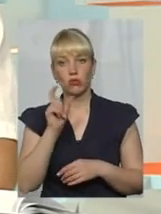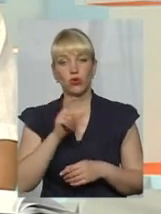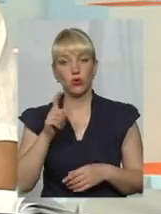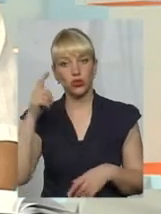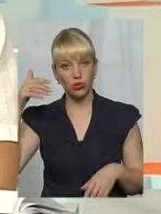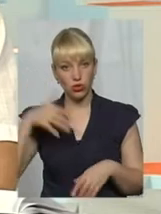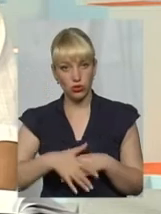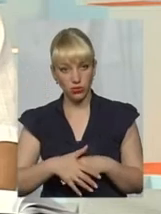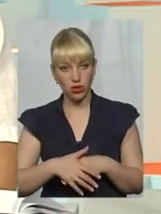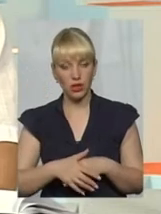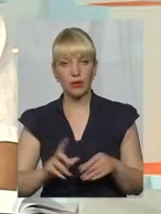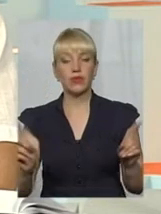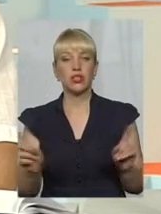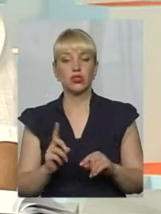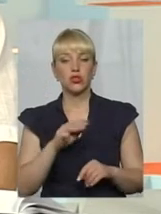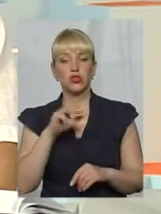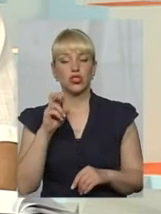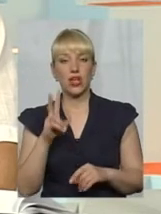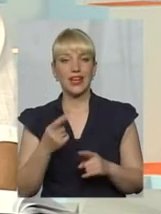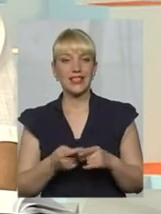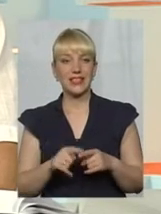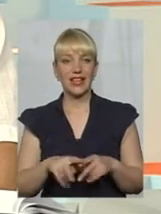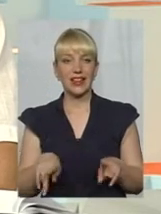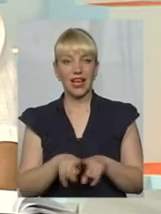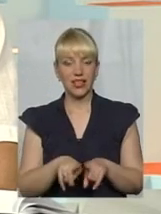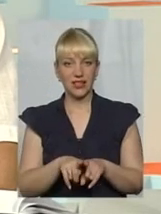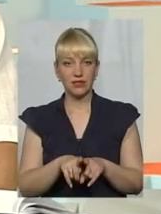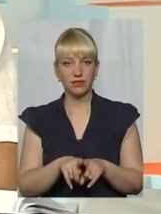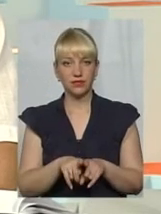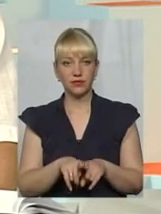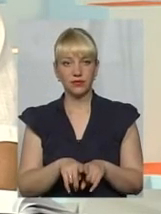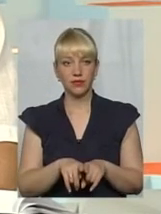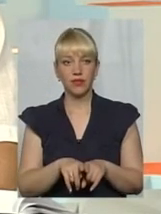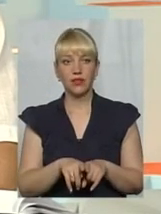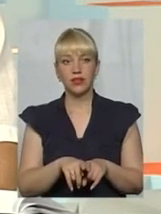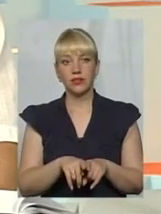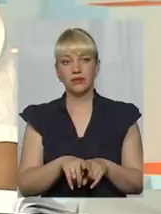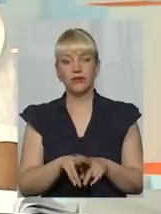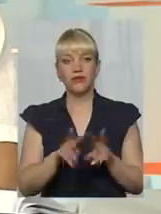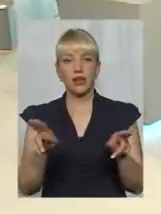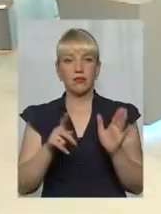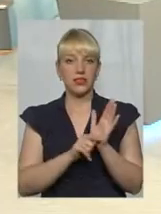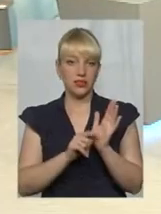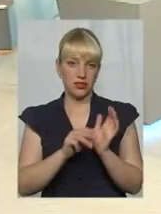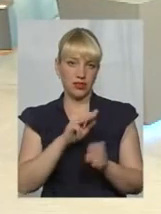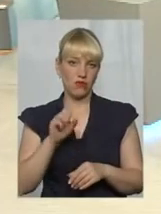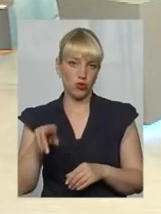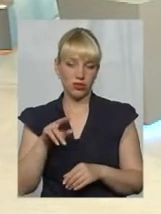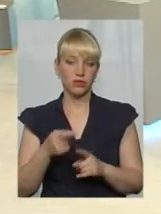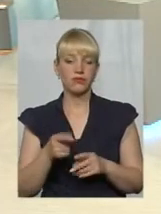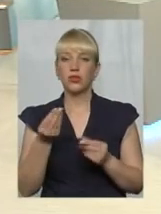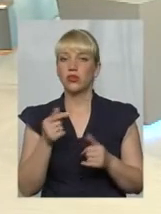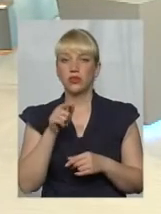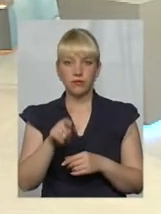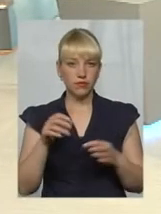ЖЕК, це такий собі був про образ сучасного пенсійного фонду нашого. Тобто, гроші там